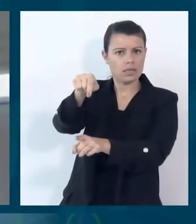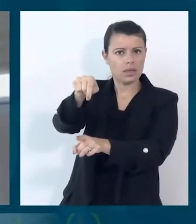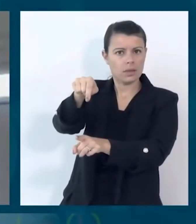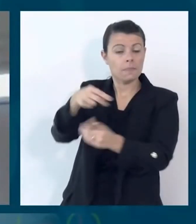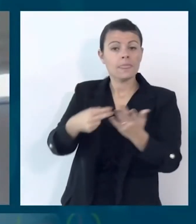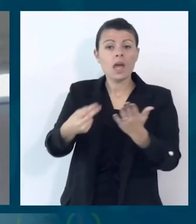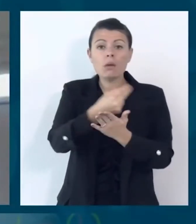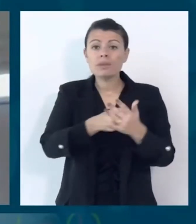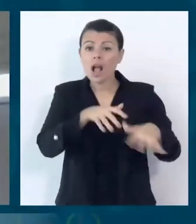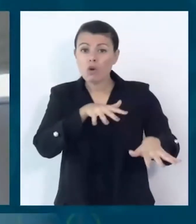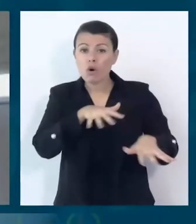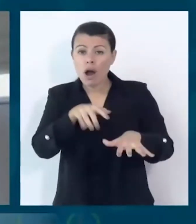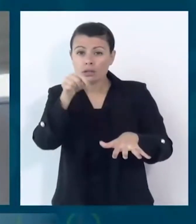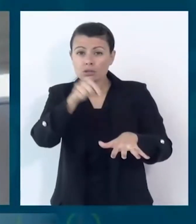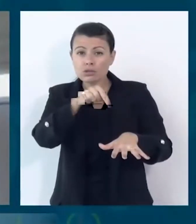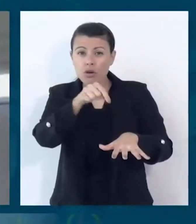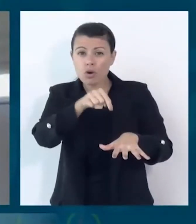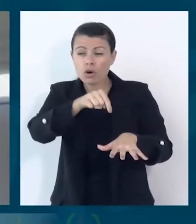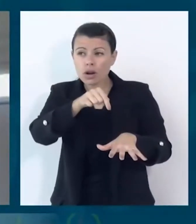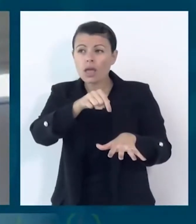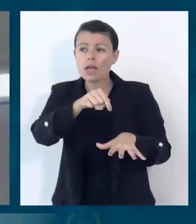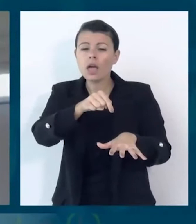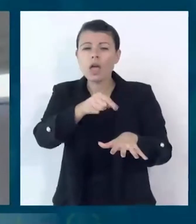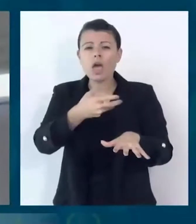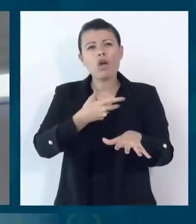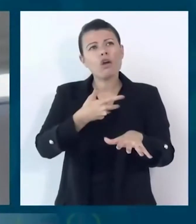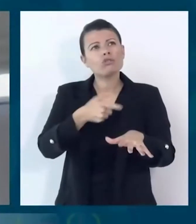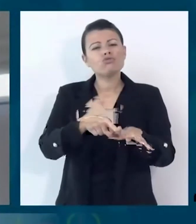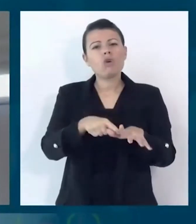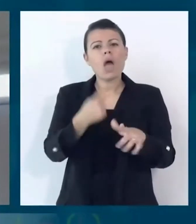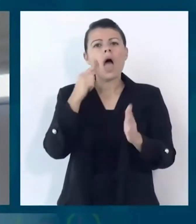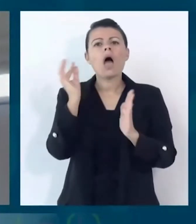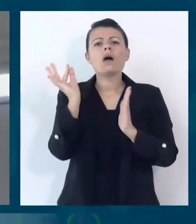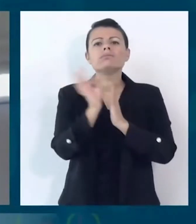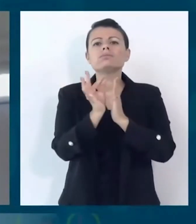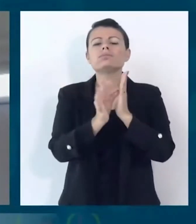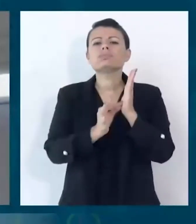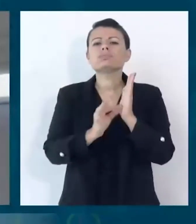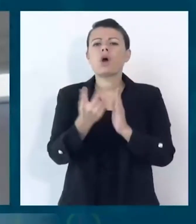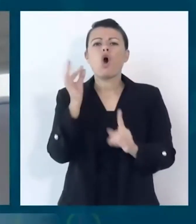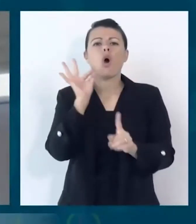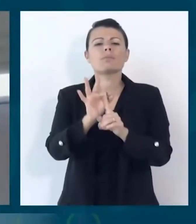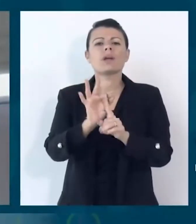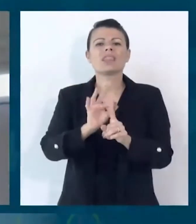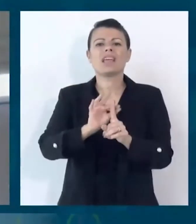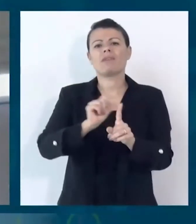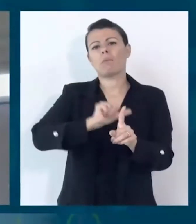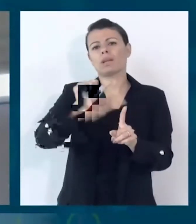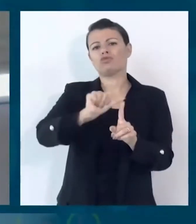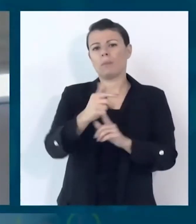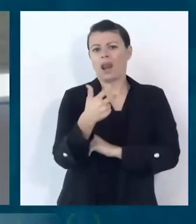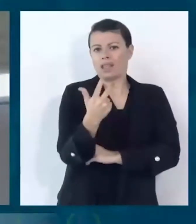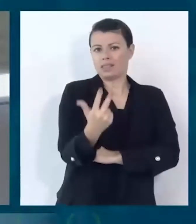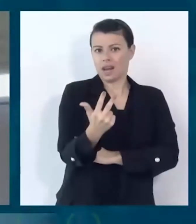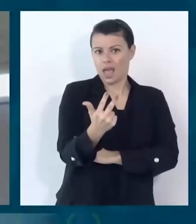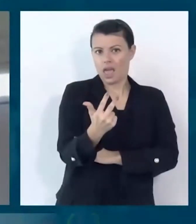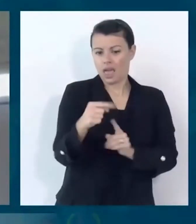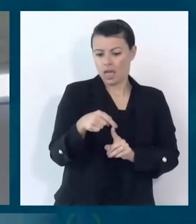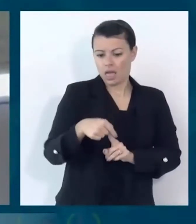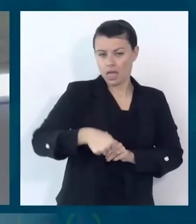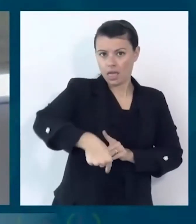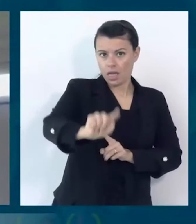propone inoltre tre obiettivi principali per 2030 nel settore delle